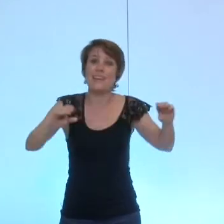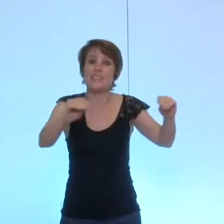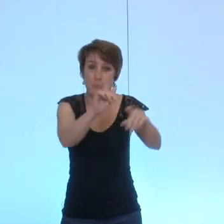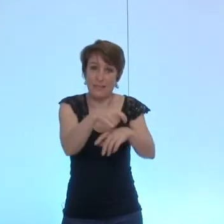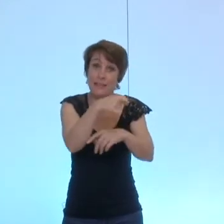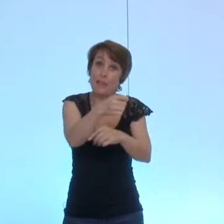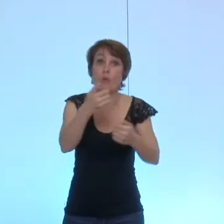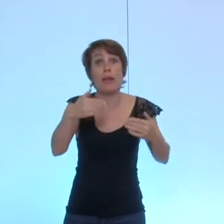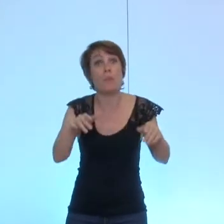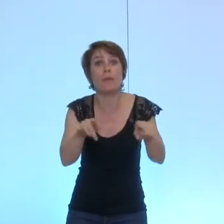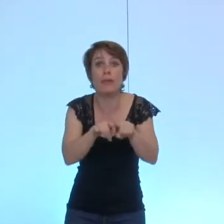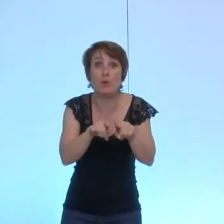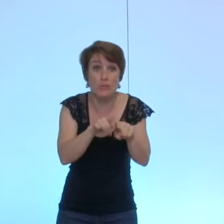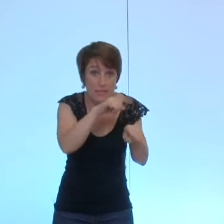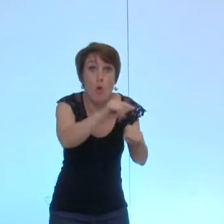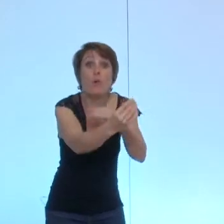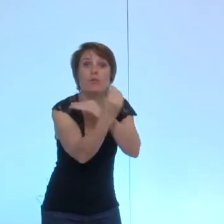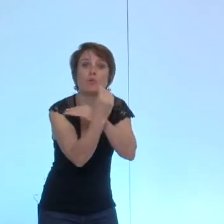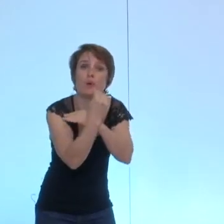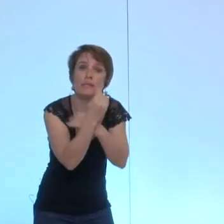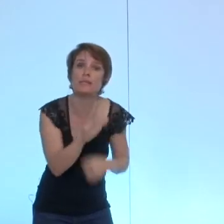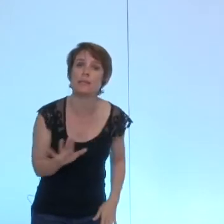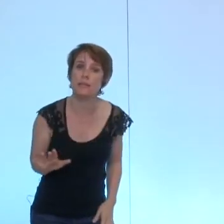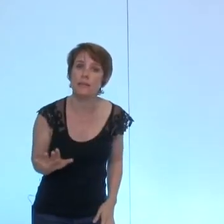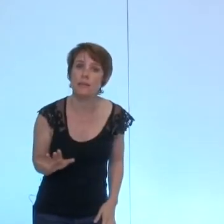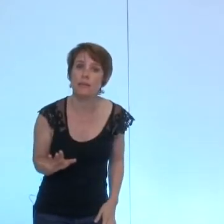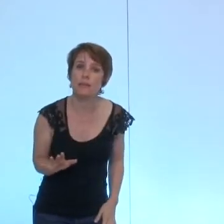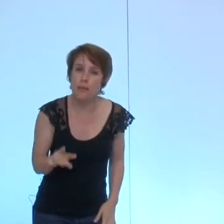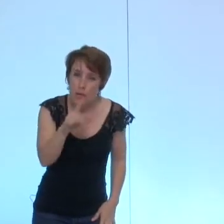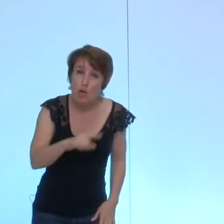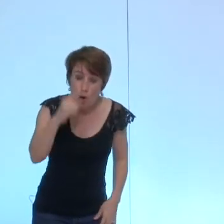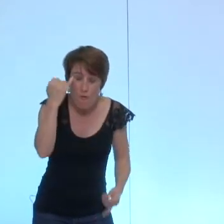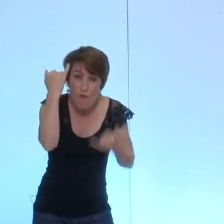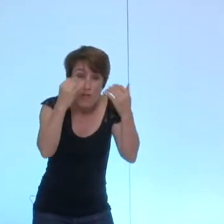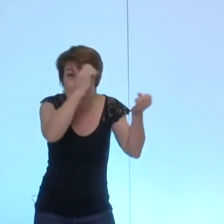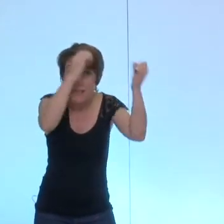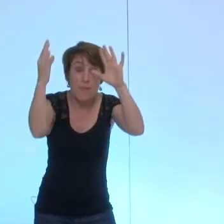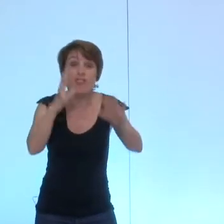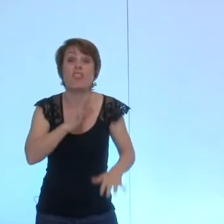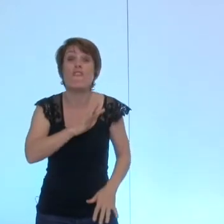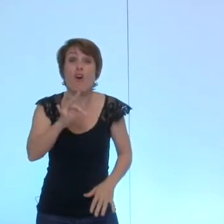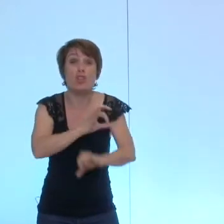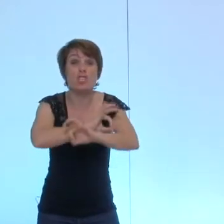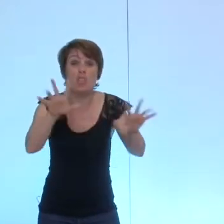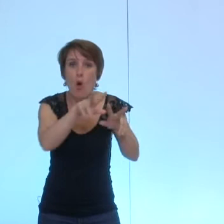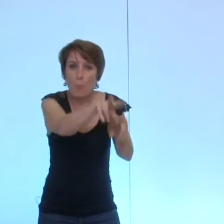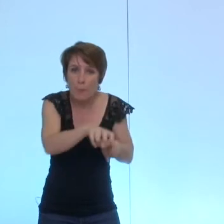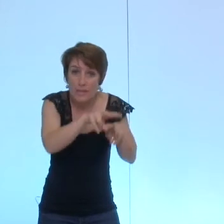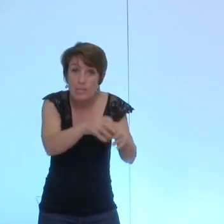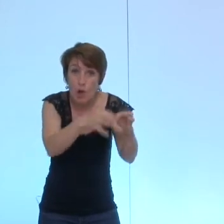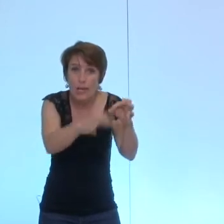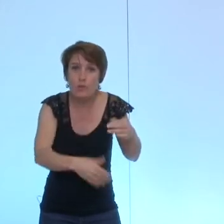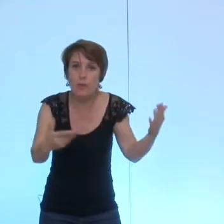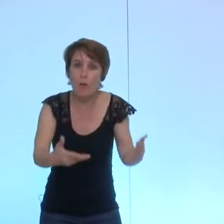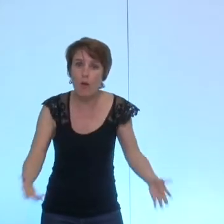apprendre quelque chose ils nous nourrissent imaginez un petit peu ce que serait une France sans paysans et pourtant